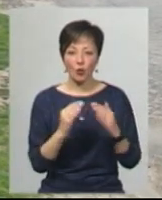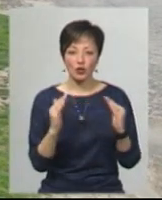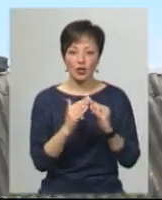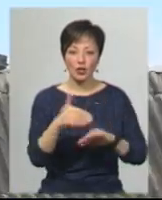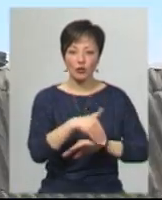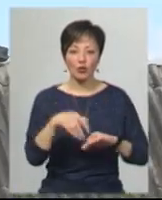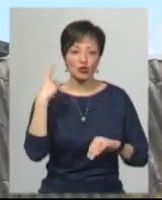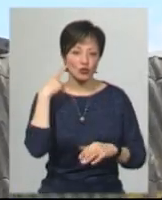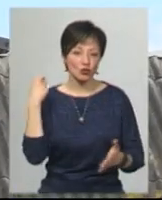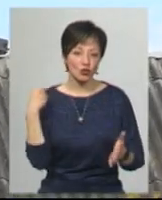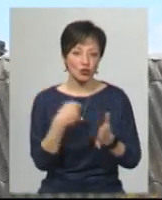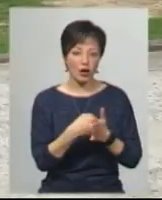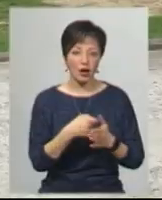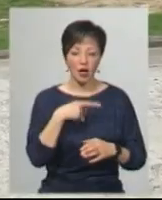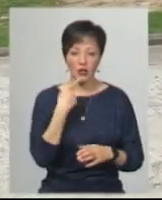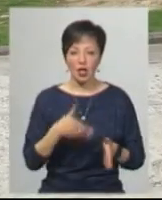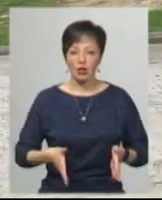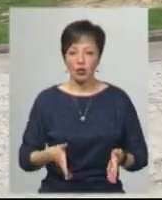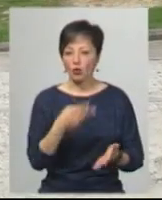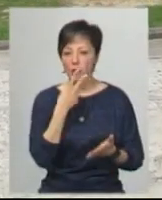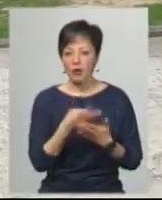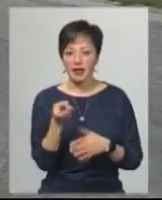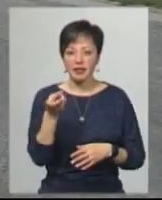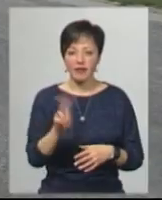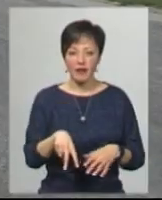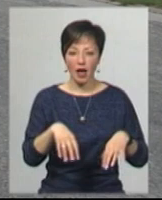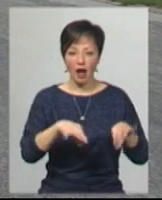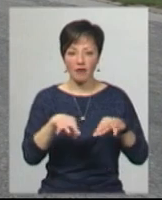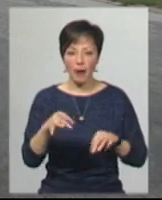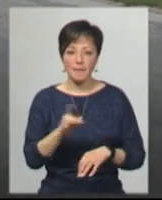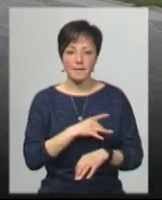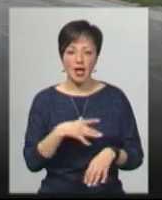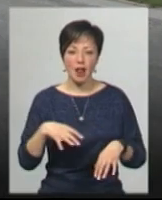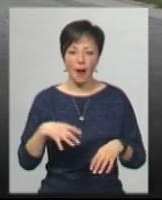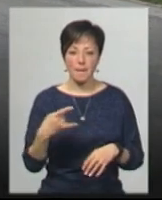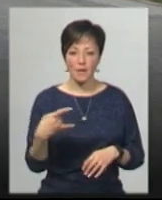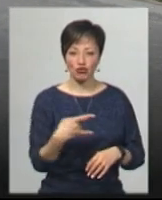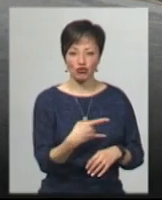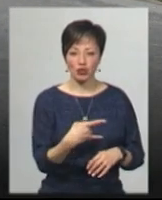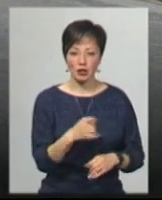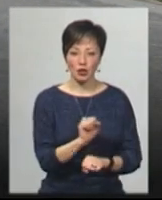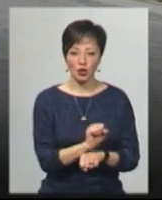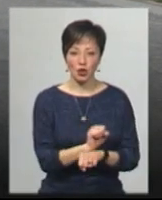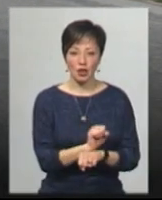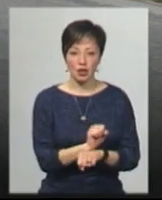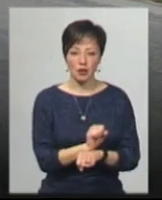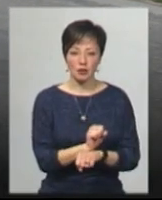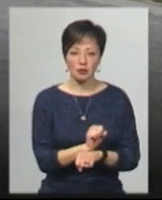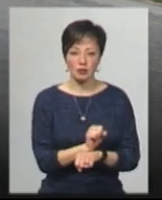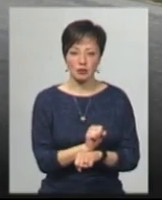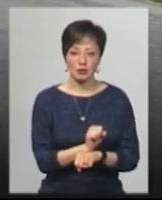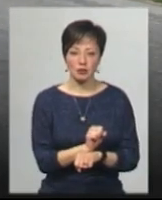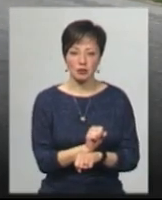дорогу, почувши удар. Каже, на дорозі побачив дві автівки. Біла машина стояла, щас скажу,